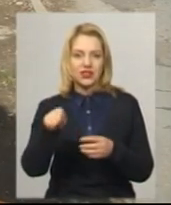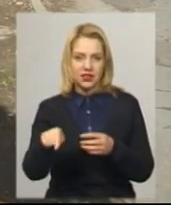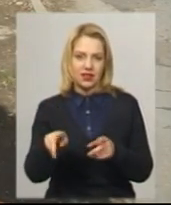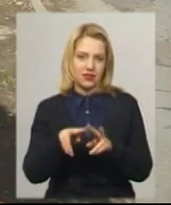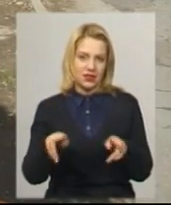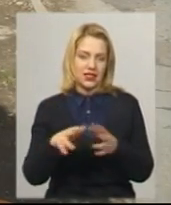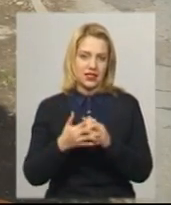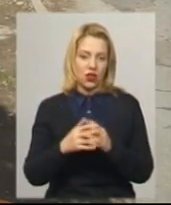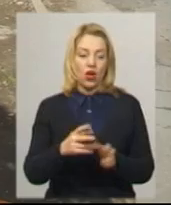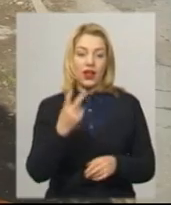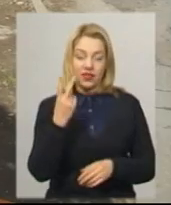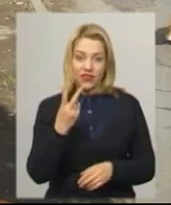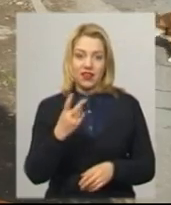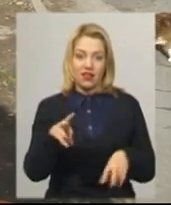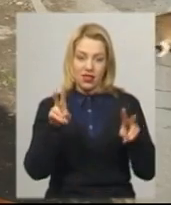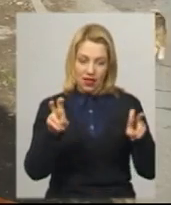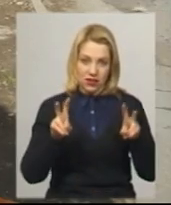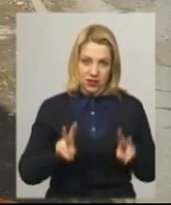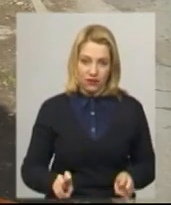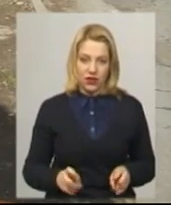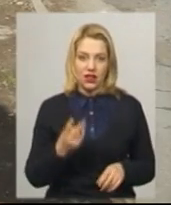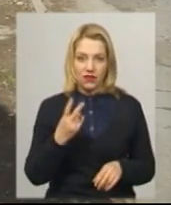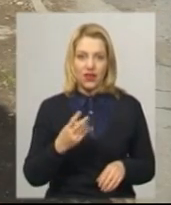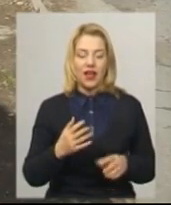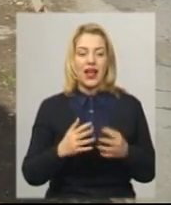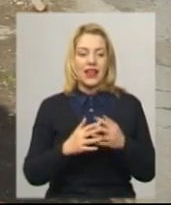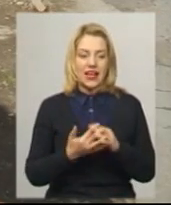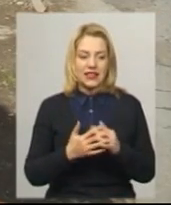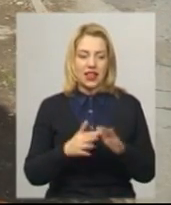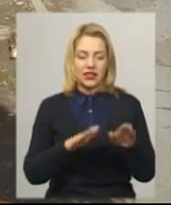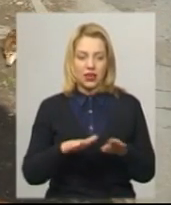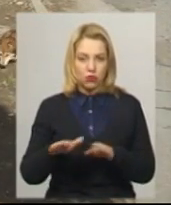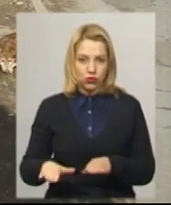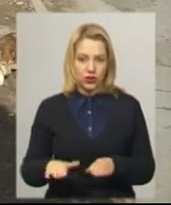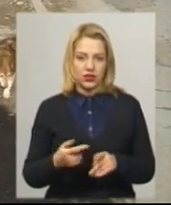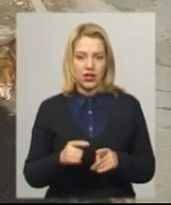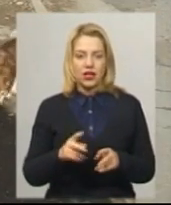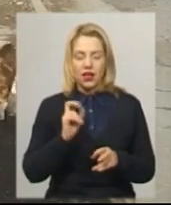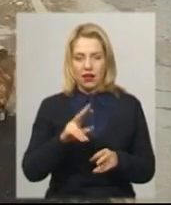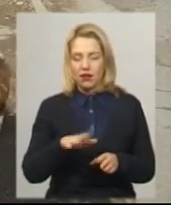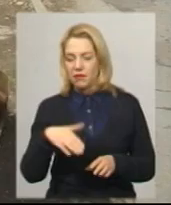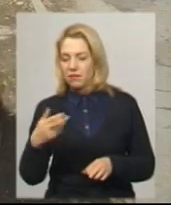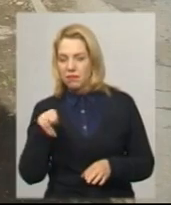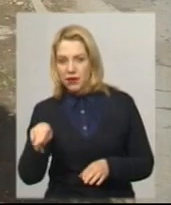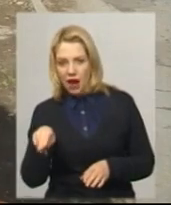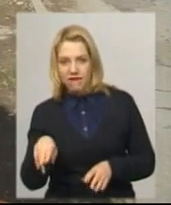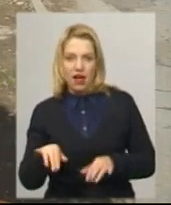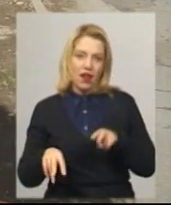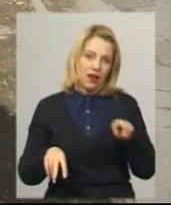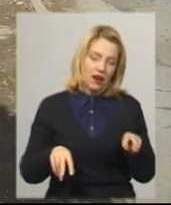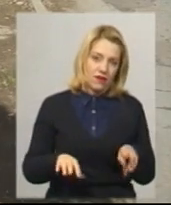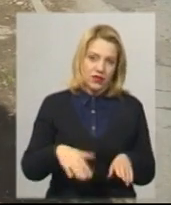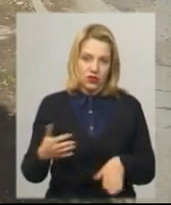дві назви однакові, два населених пункти гусять не фактично від зеркалення Збруча лівої і бравої сторони, але